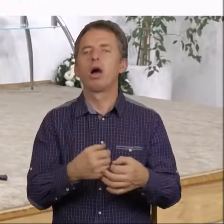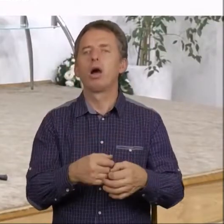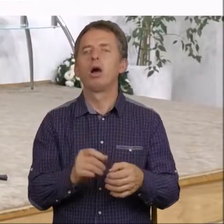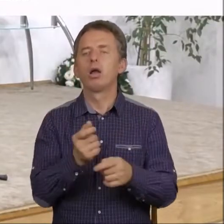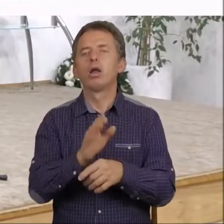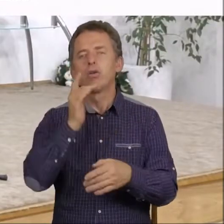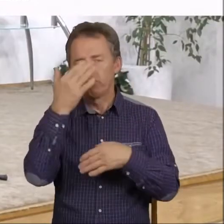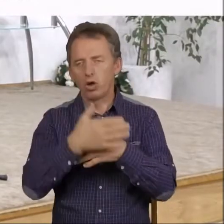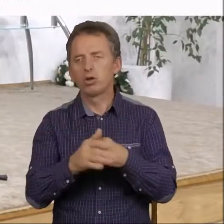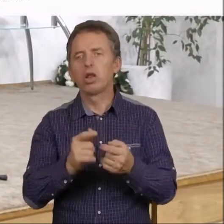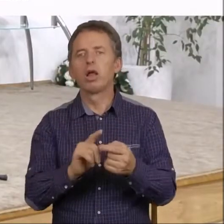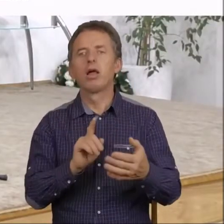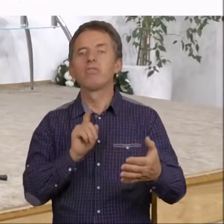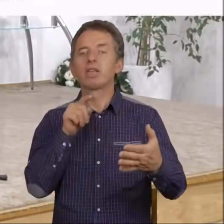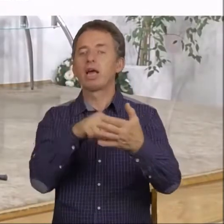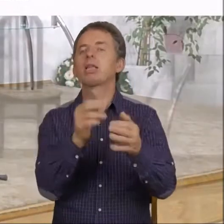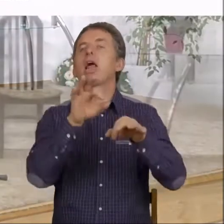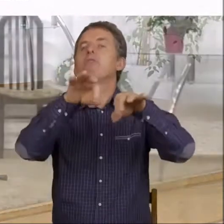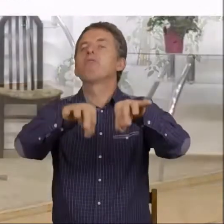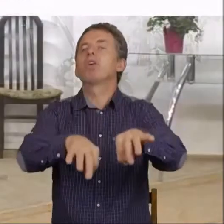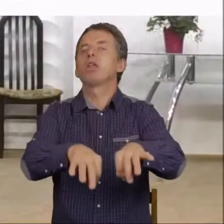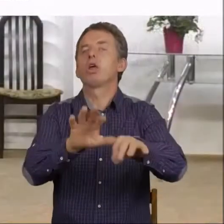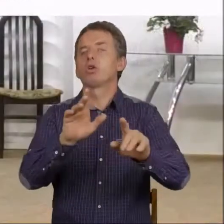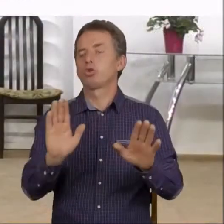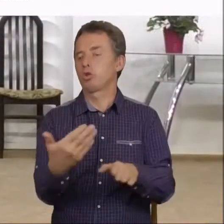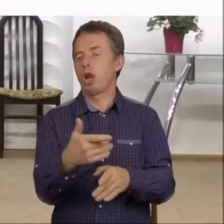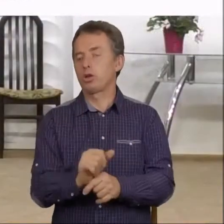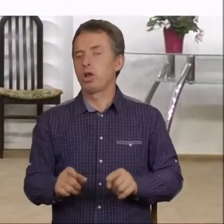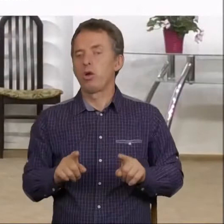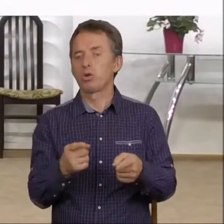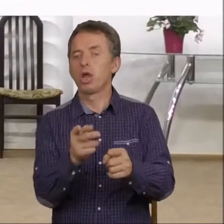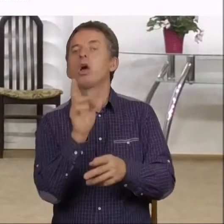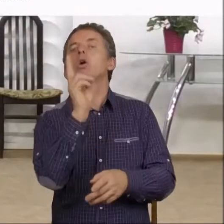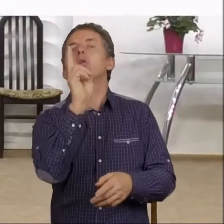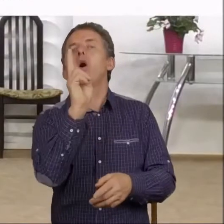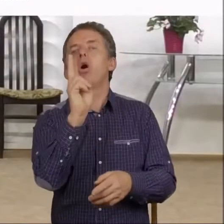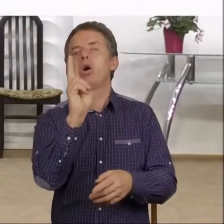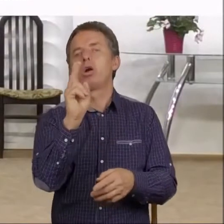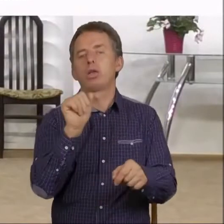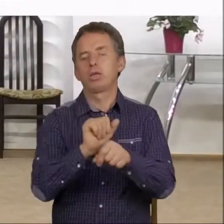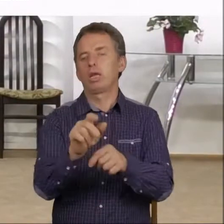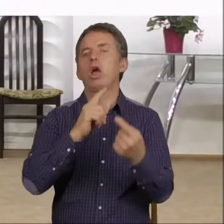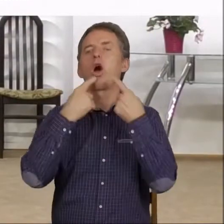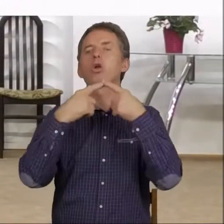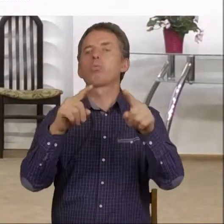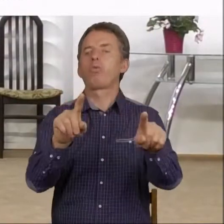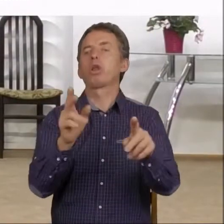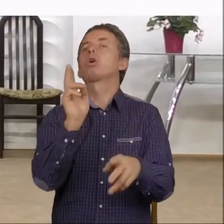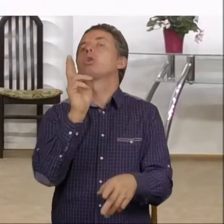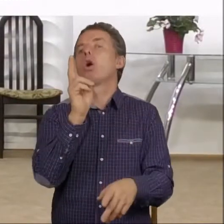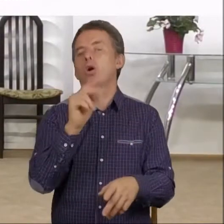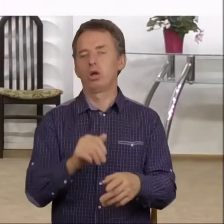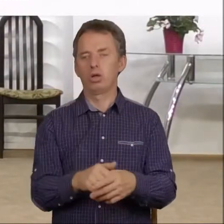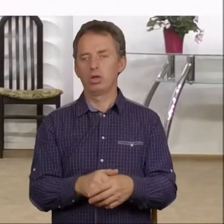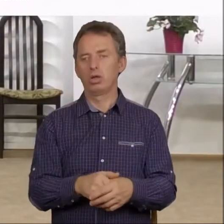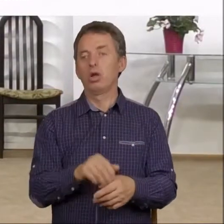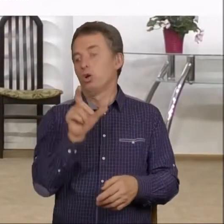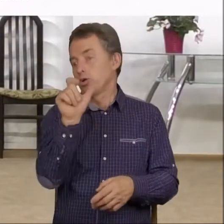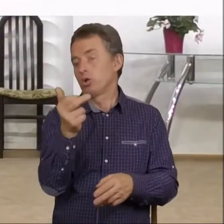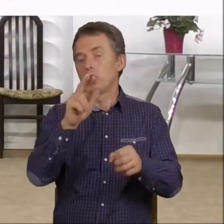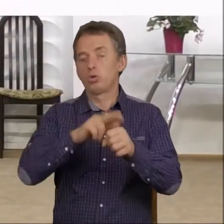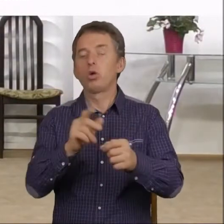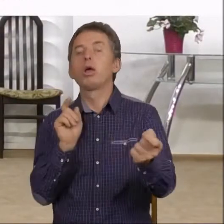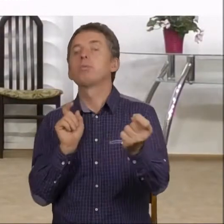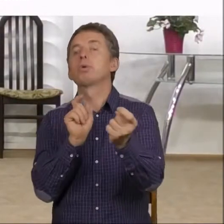trzeba będzie wskazać winnego, prawda. Jeśli źle się dzieje, to ktoś jest za to odpowiedzialny. No kto? No ci, którzy się